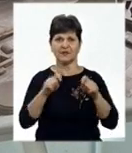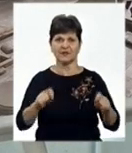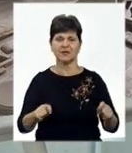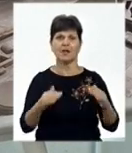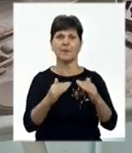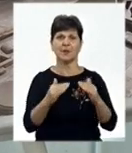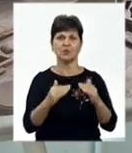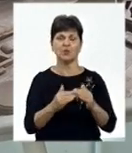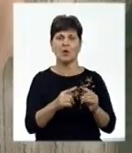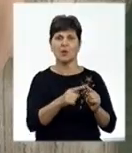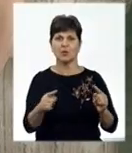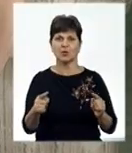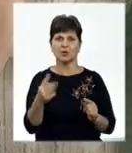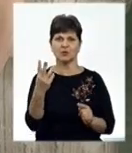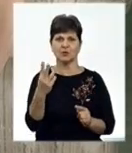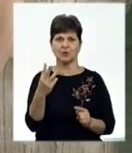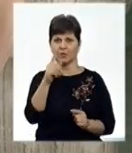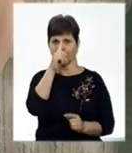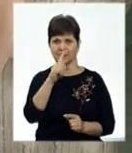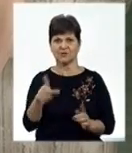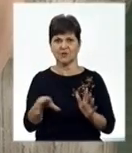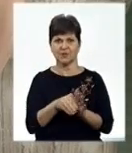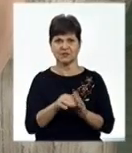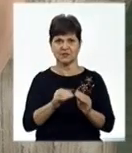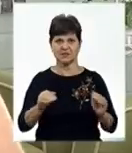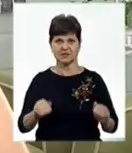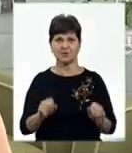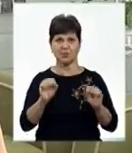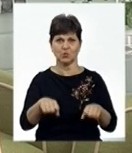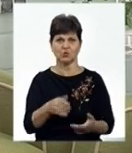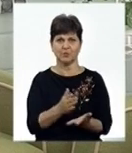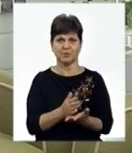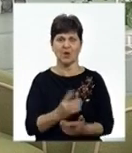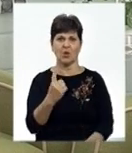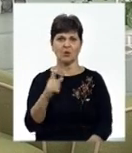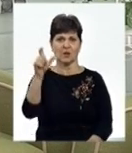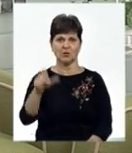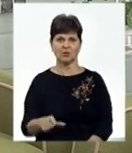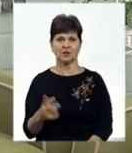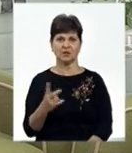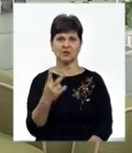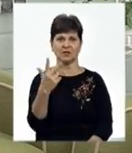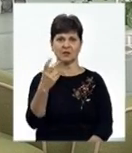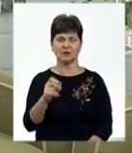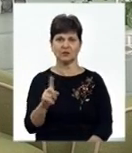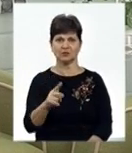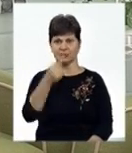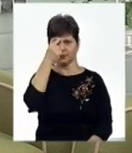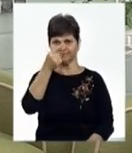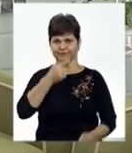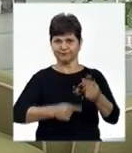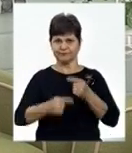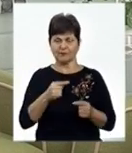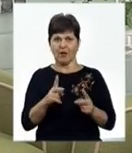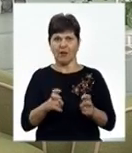разом із дітьми протягом трьох місяців, каже психолог Тетяна Конарська. Одній людині треба три дні на те, щоб оговтатись, прийти в себе